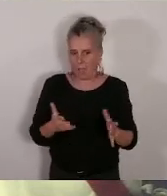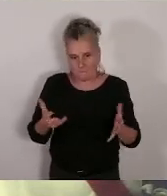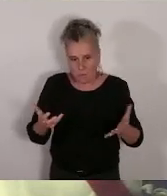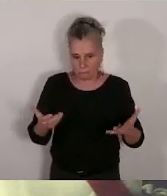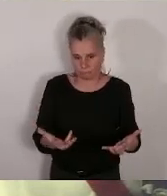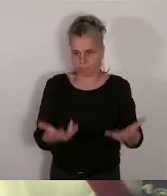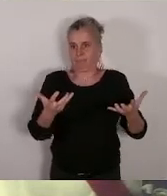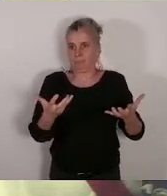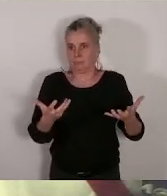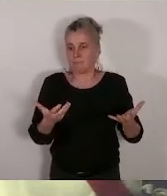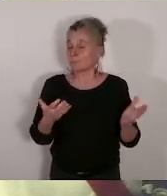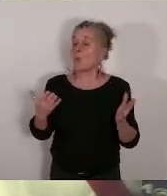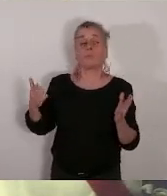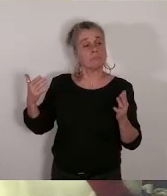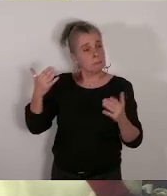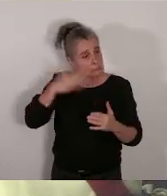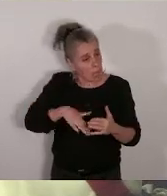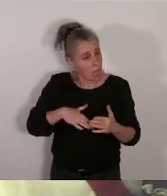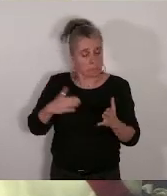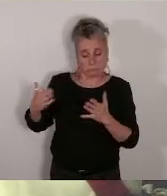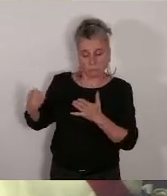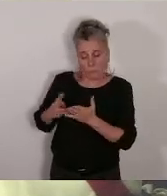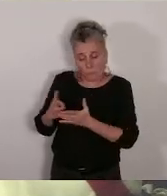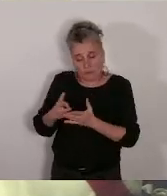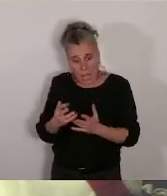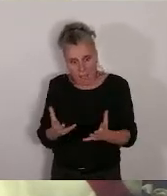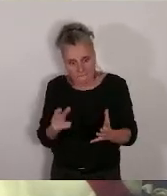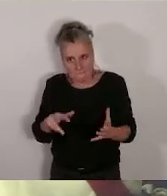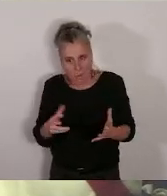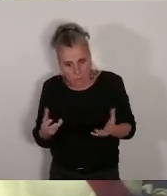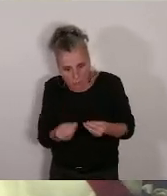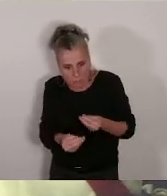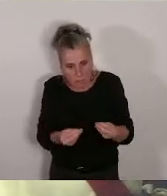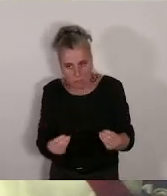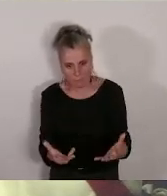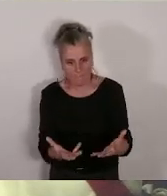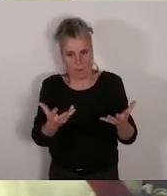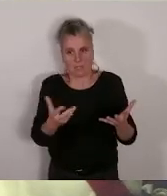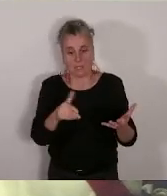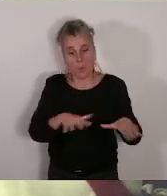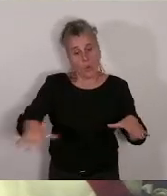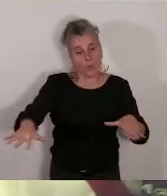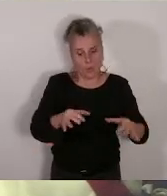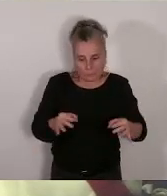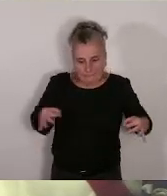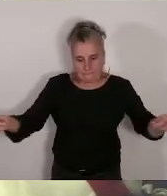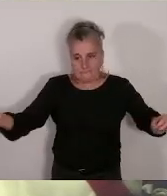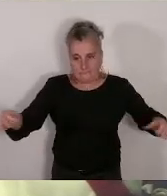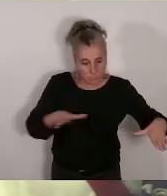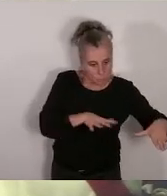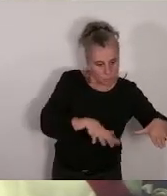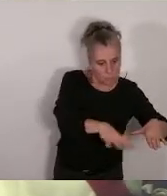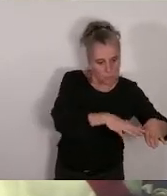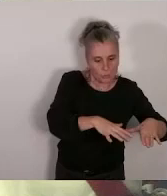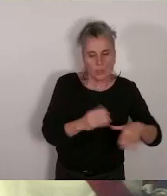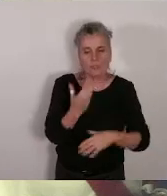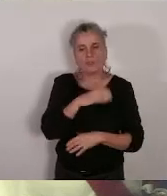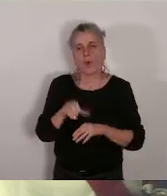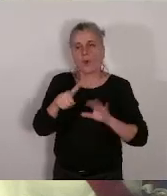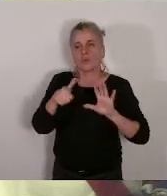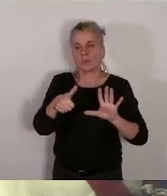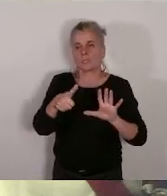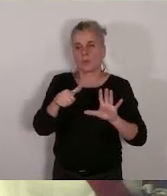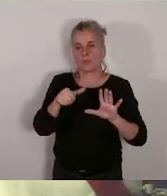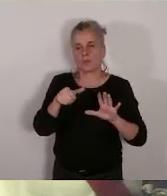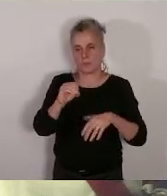un projet de valorisation qui va permettre quand même la mise en valeur d'une parcelle de 160 m² protégée par une ombrière